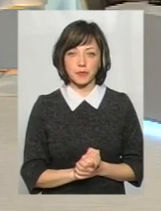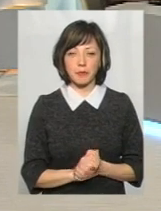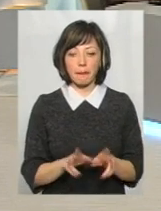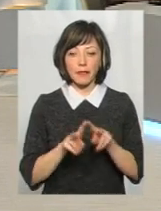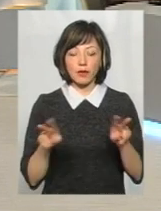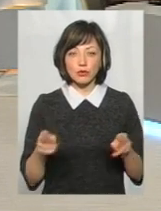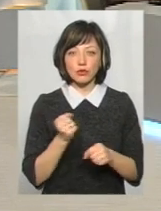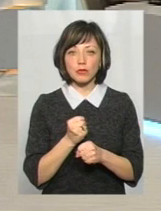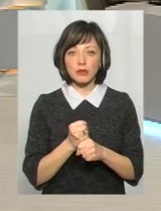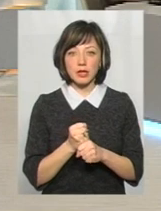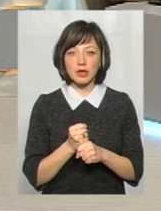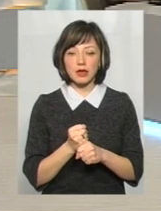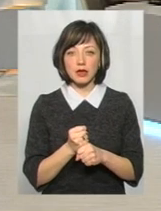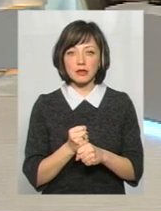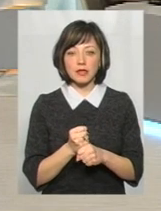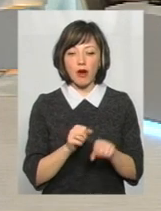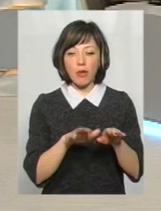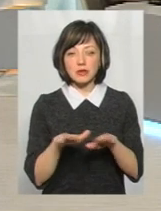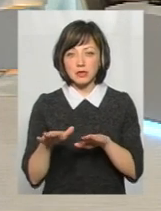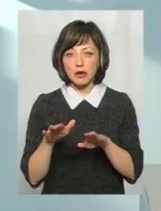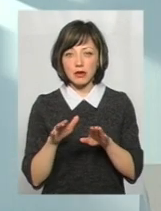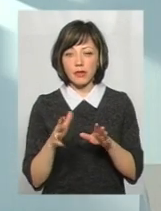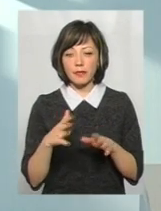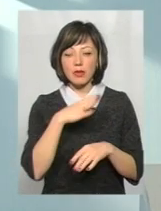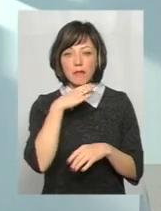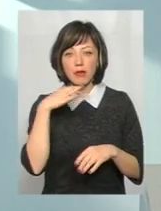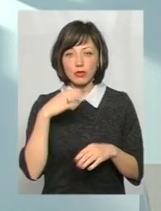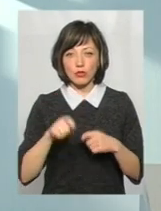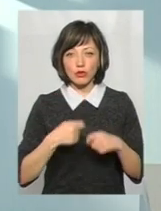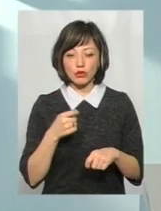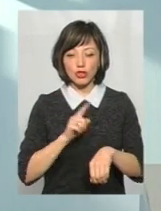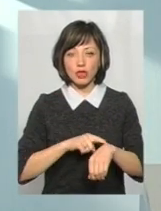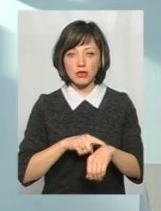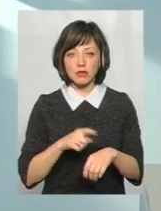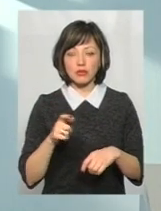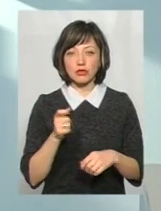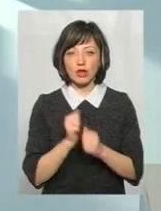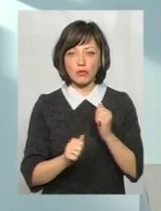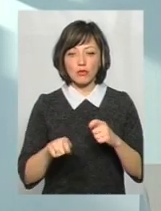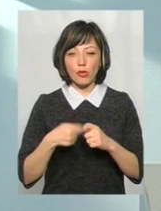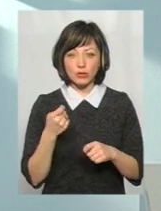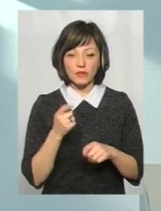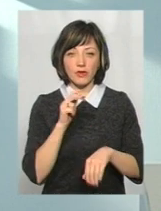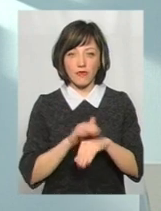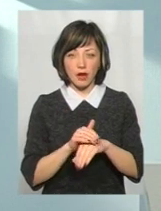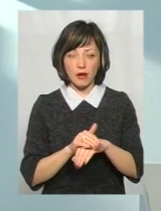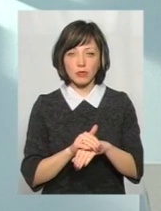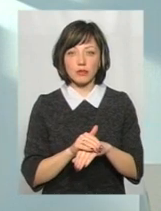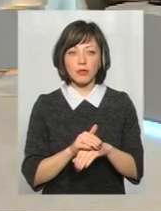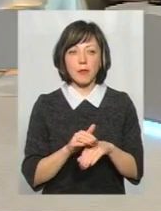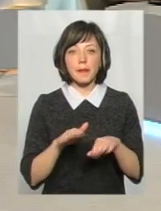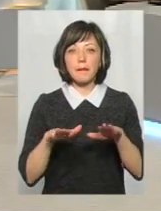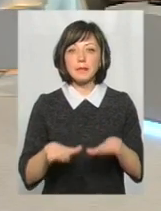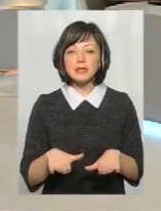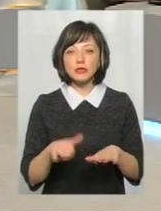Аналогично ми робили місця концентрації даного правопорушення і час, коли найчастіше все ж таки такі правопорушення ми виявляємо. Щодо